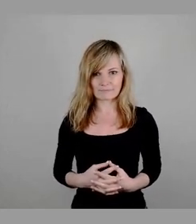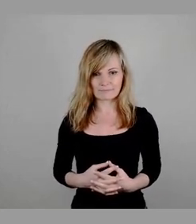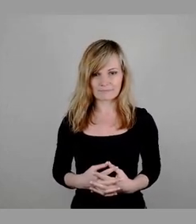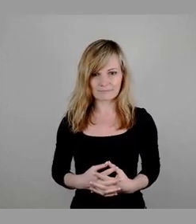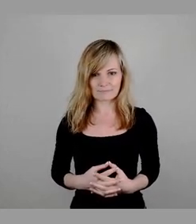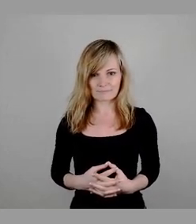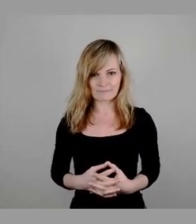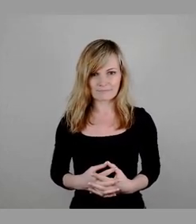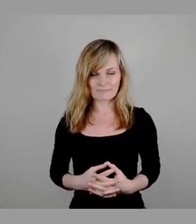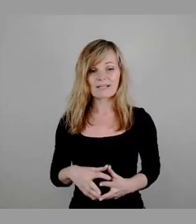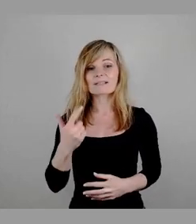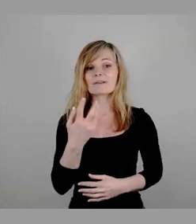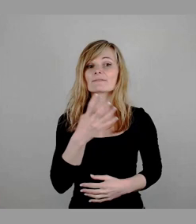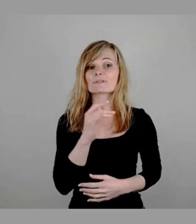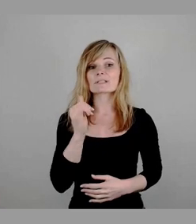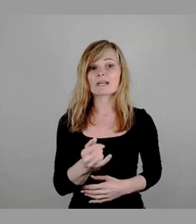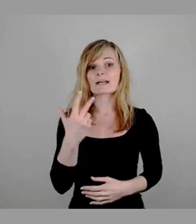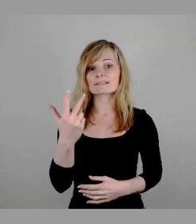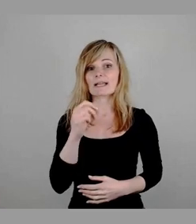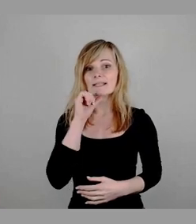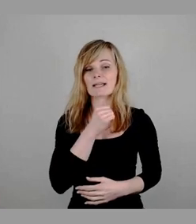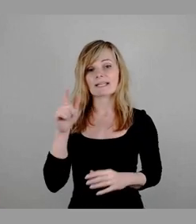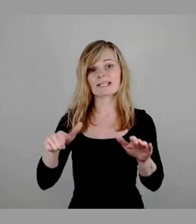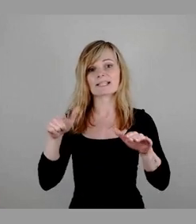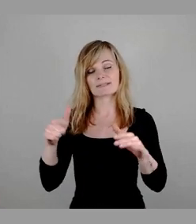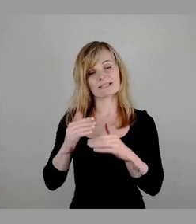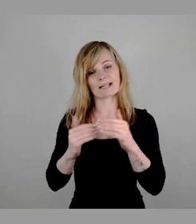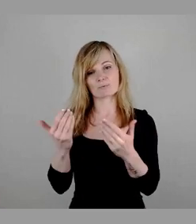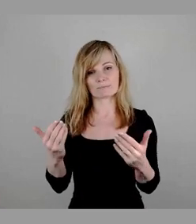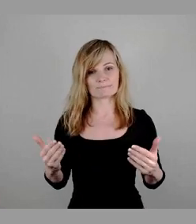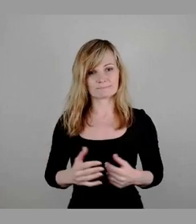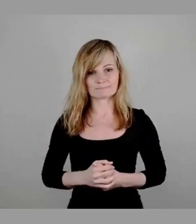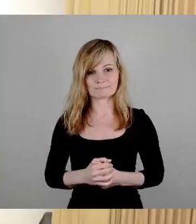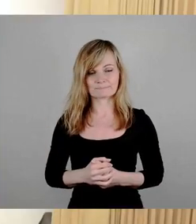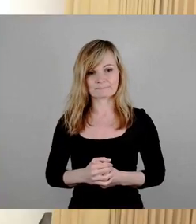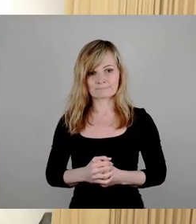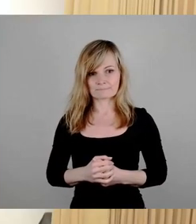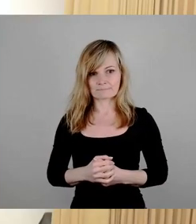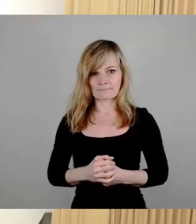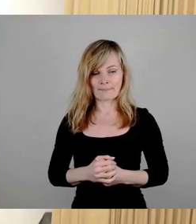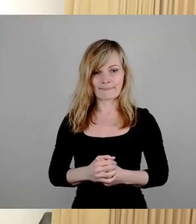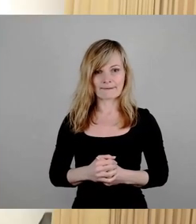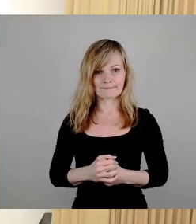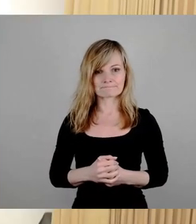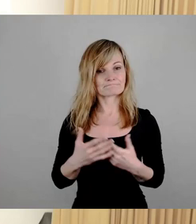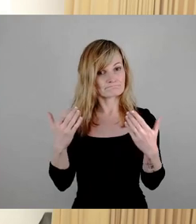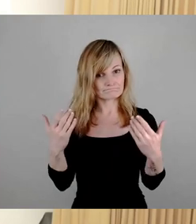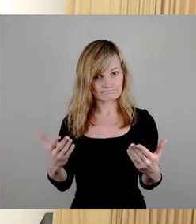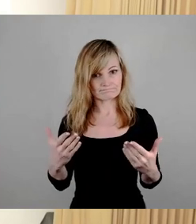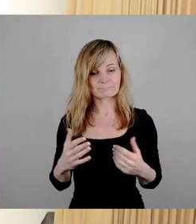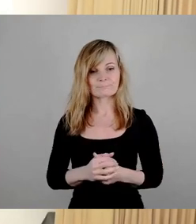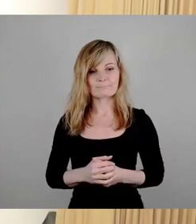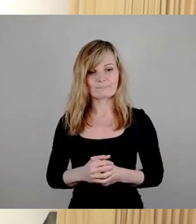42 Ja-Stimmen, 3 Nein, 17 Enthaltungen. Damit wäre das